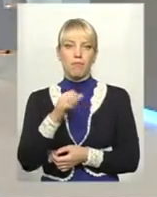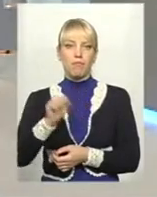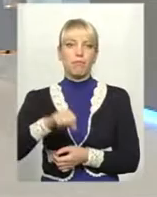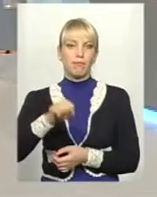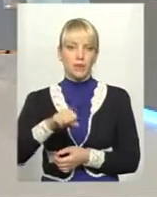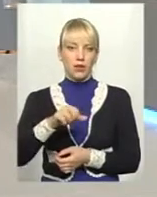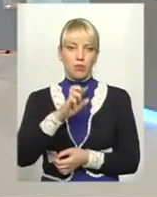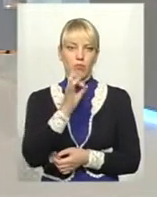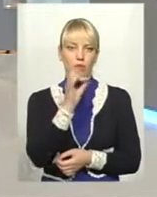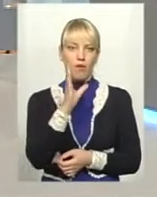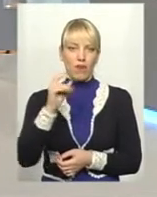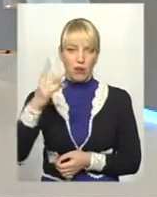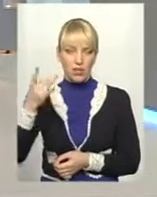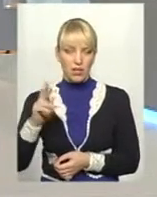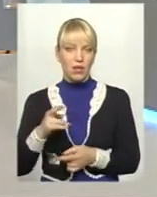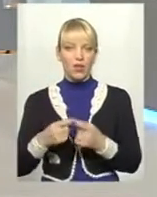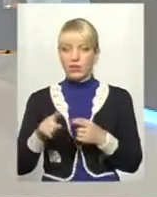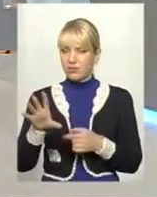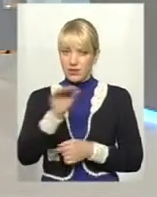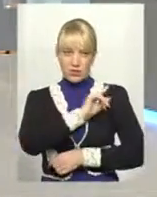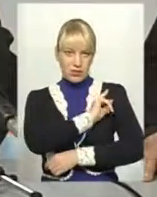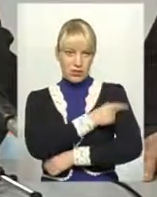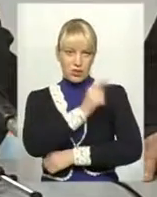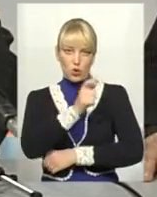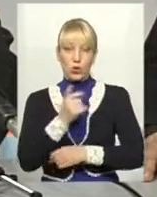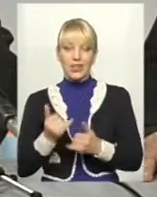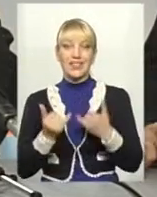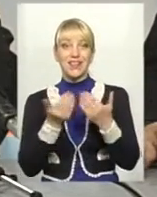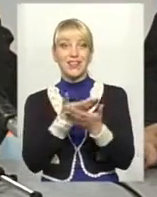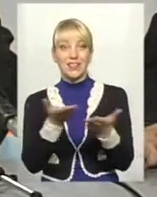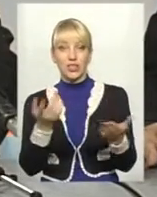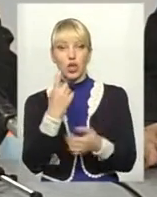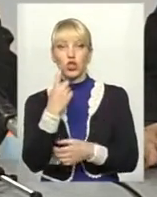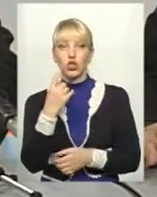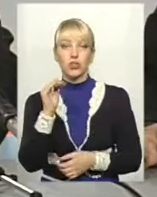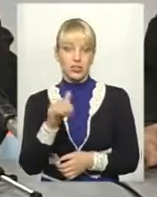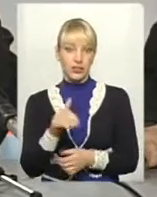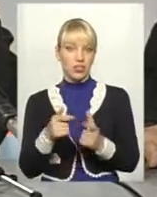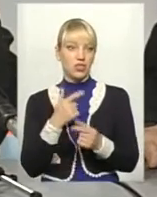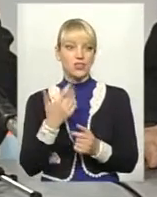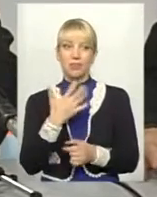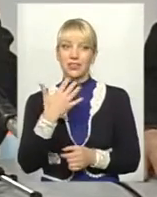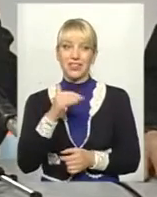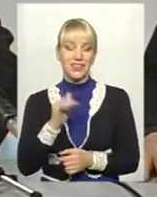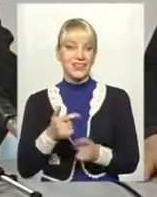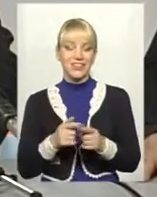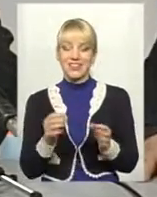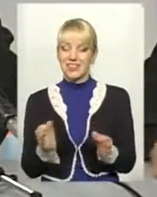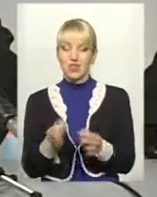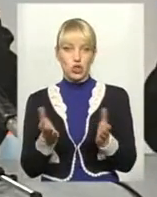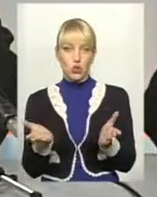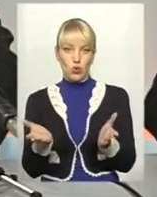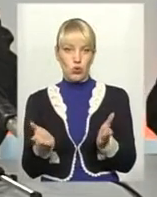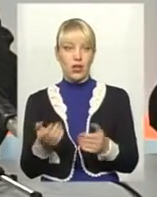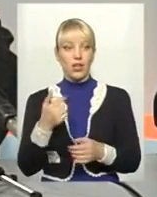всі потужні особистості. І для них 100 тисяч, чи 50, це нічого. Я так думаю,